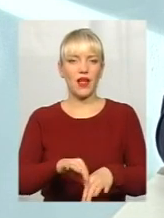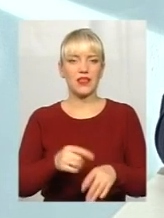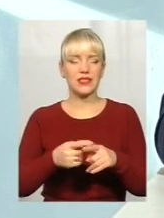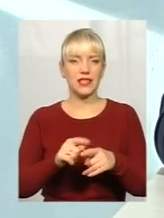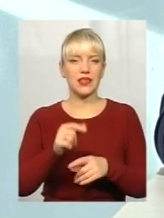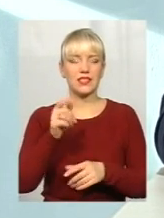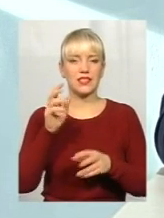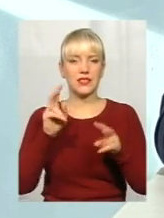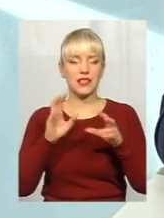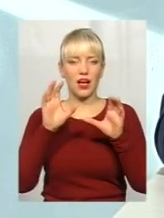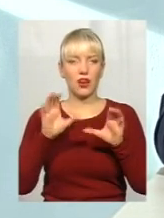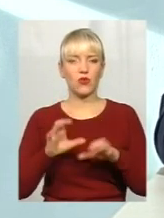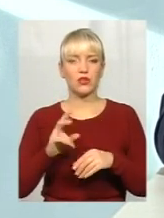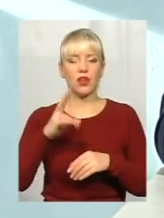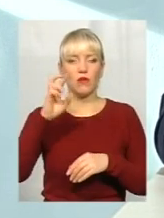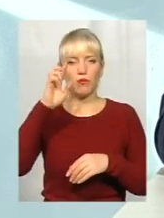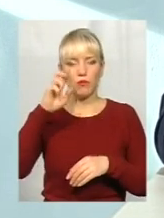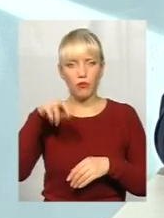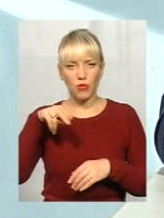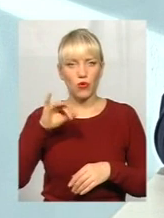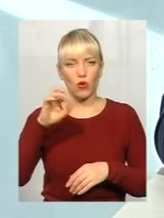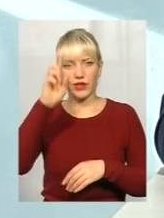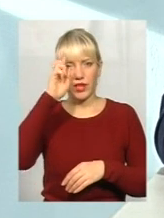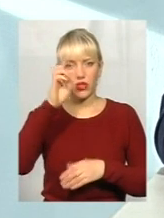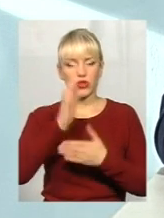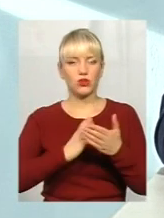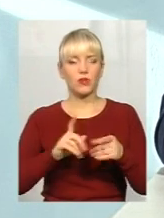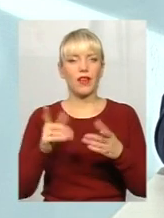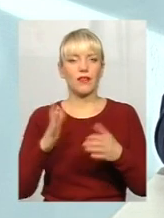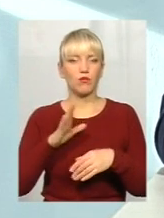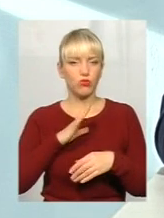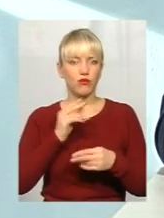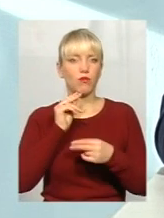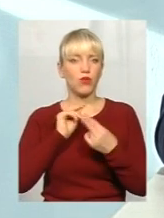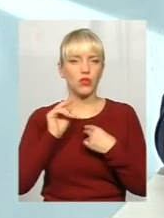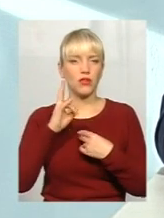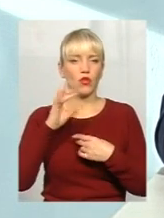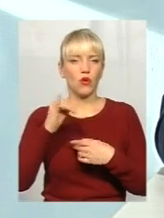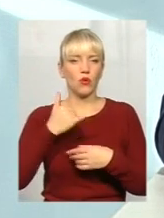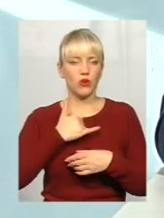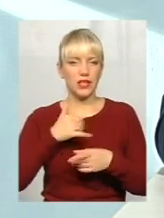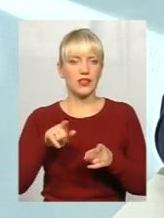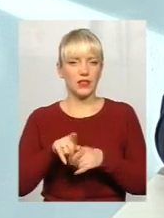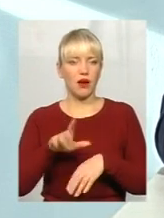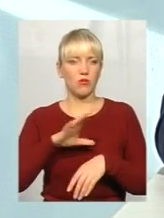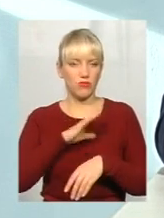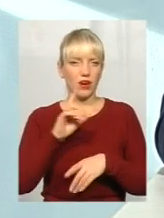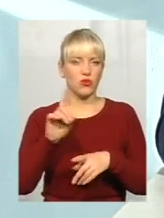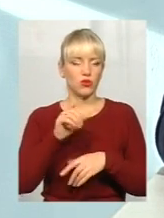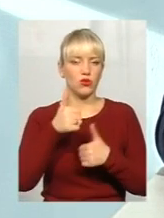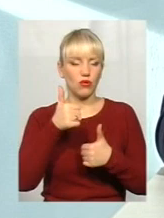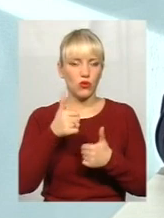прийняла цей закон про держслужбу, який дійсно був прогресивний. Але в нас так відбулося, розумієте, хорошу річ, але її просто споплюжили.